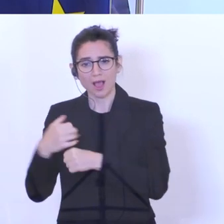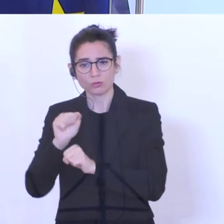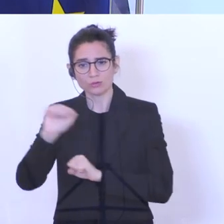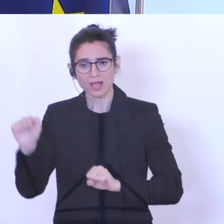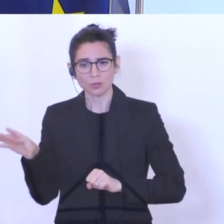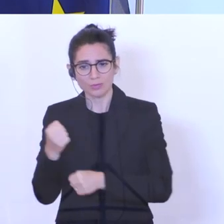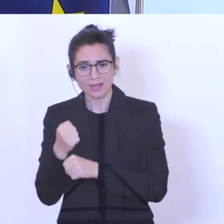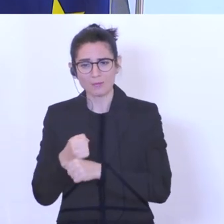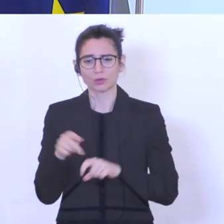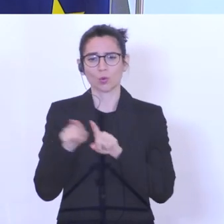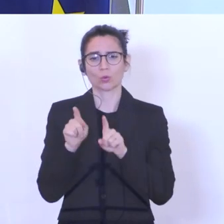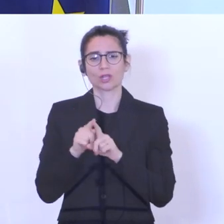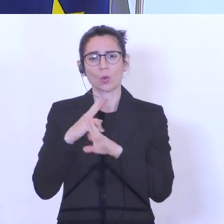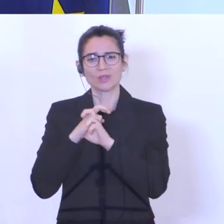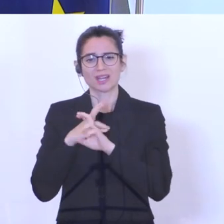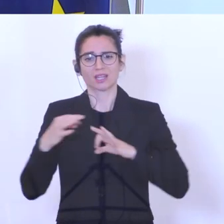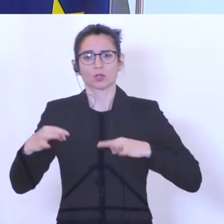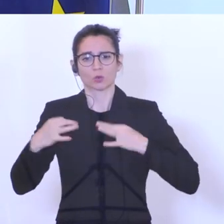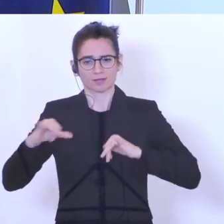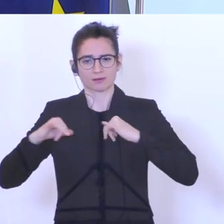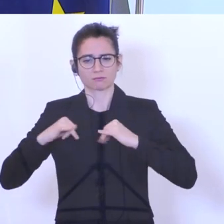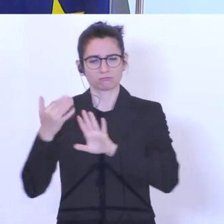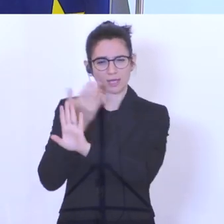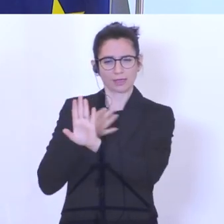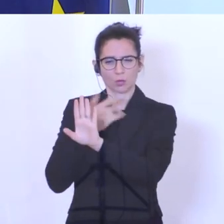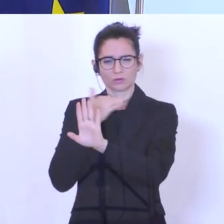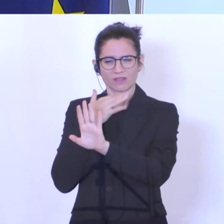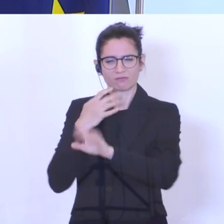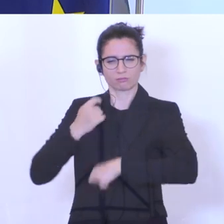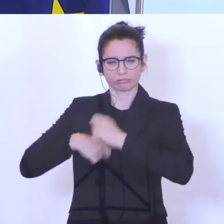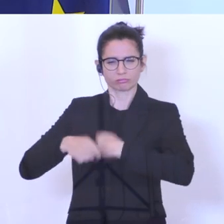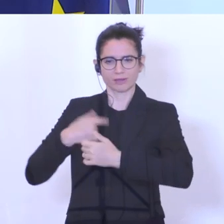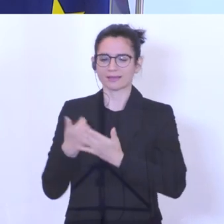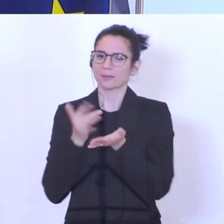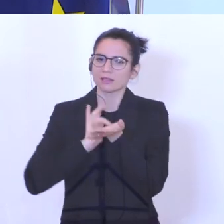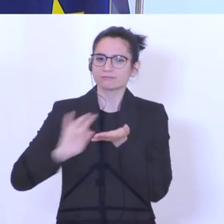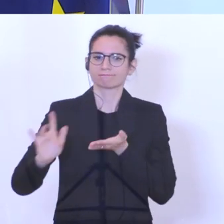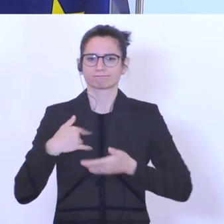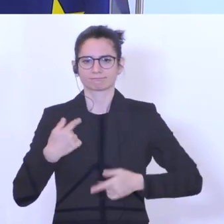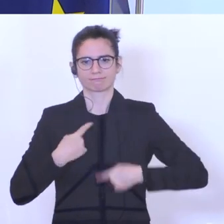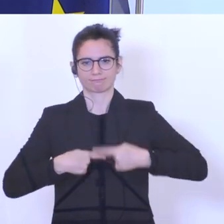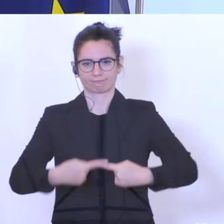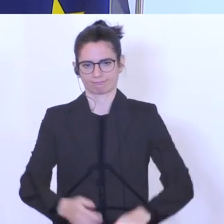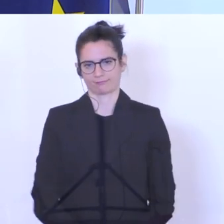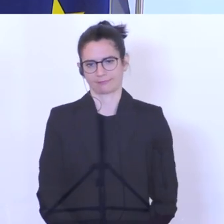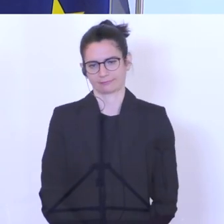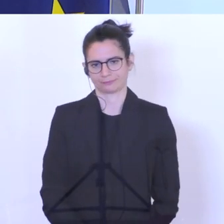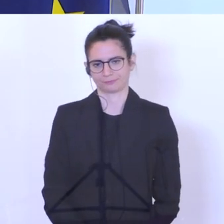und auch der österreichischen Gesundheitskasse, die im Hintergrund unterstützt, damit das hier so reibungslos und so schnell wie möglich